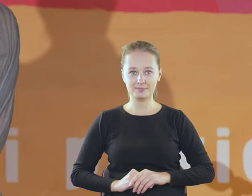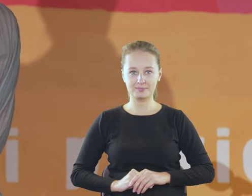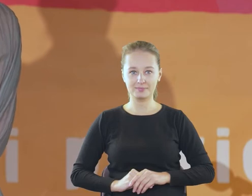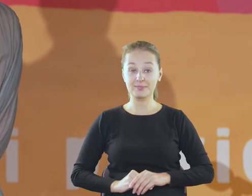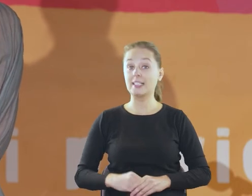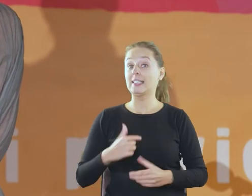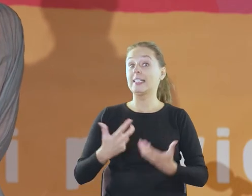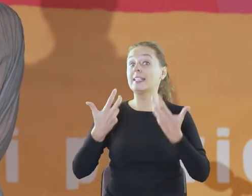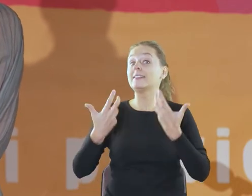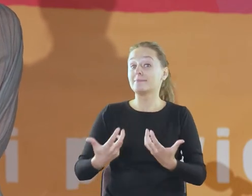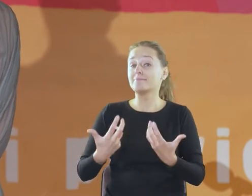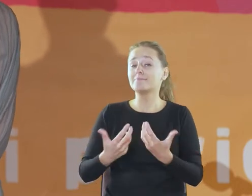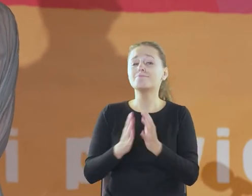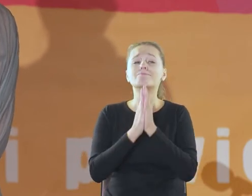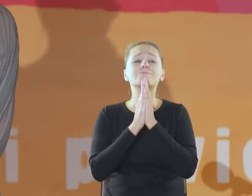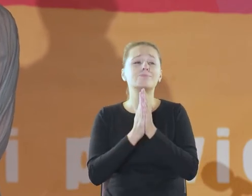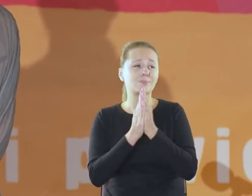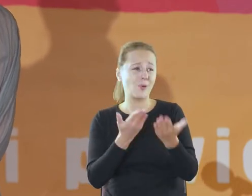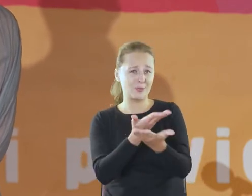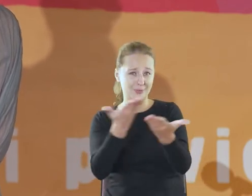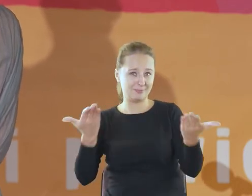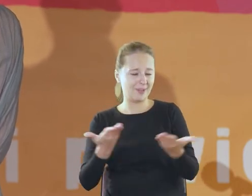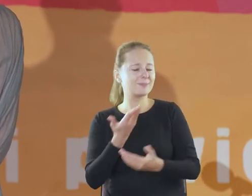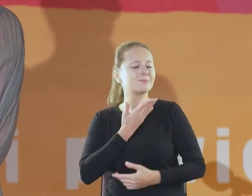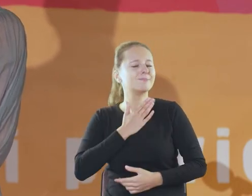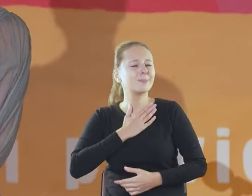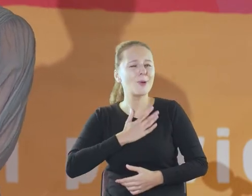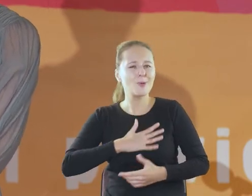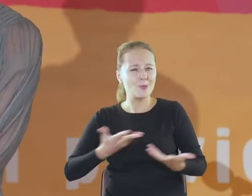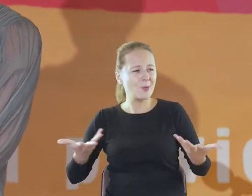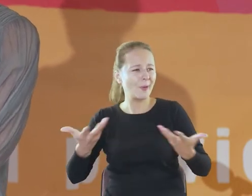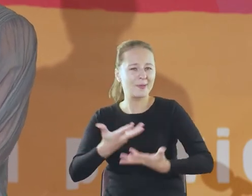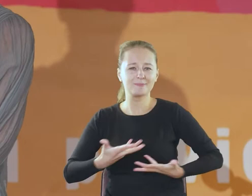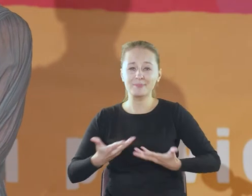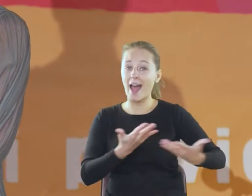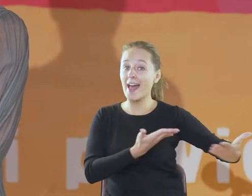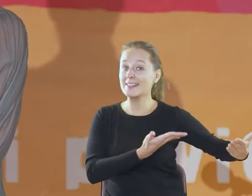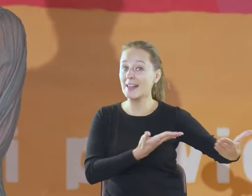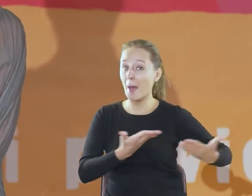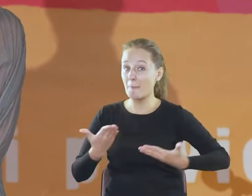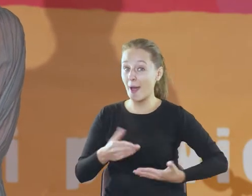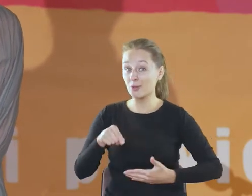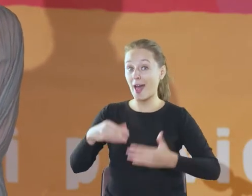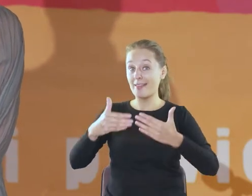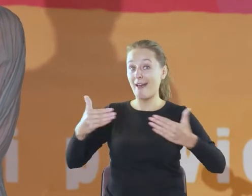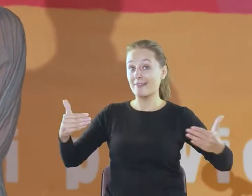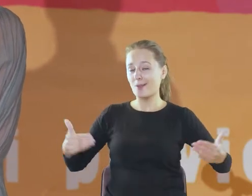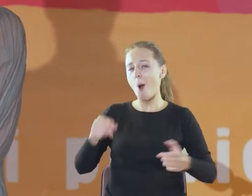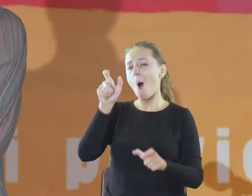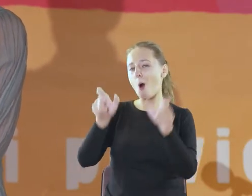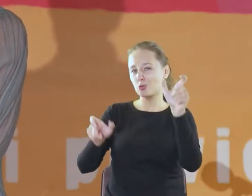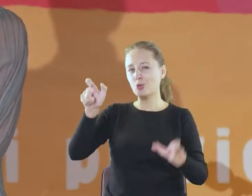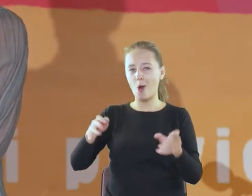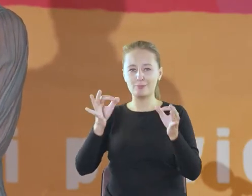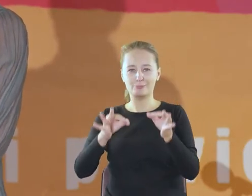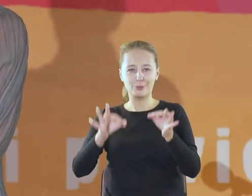Chciałabym poprosić, ponieważ bardzo lubię towarzystwo, chciałabym poprosić na scenę osoby, które zaszczyciły nas